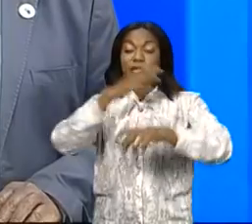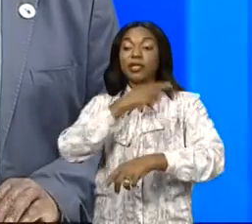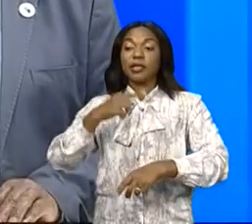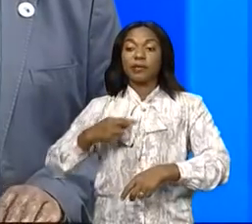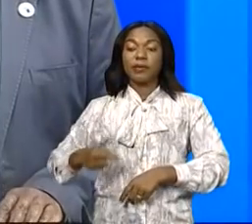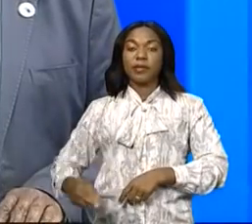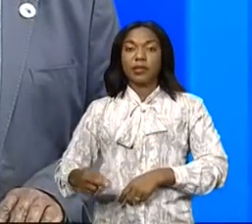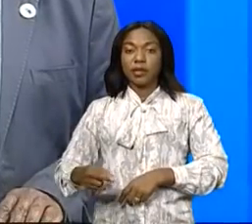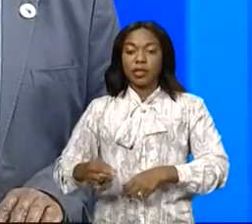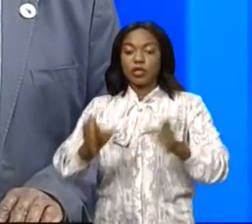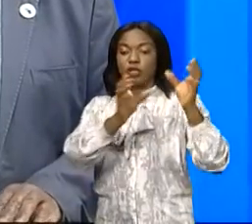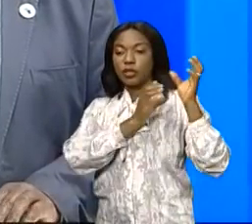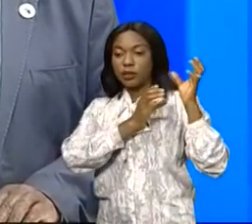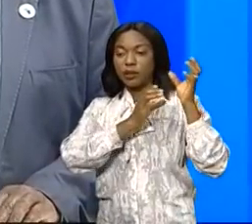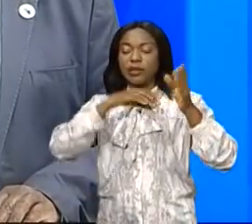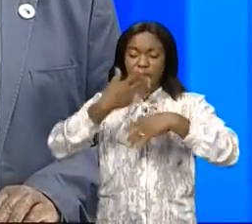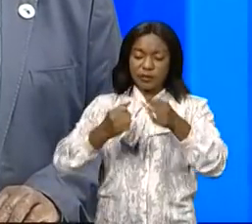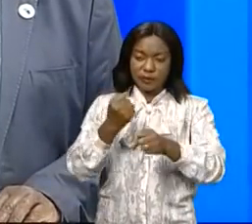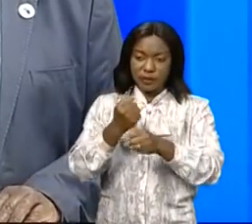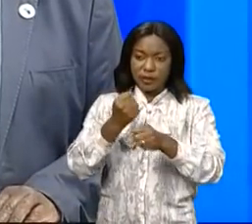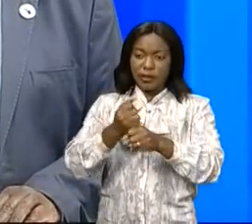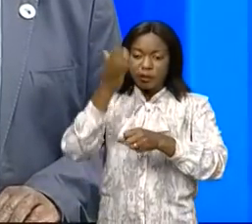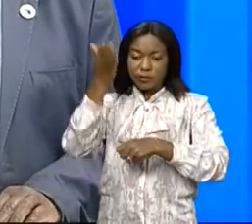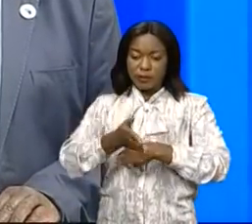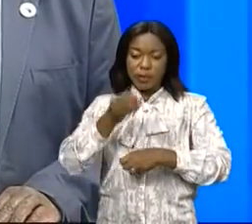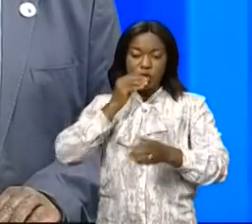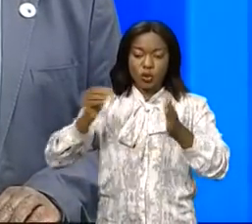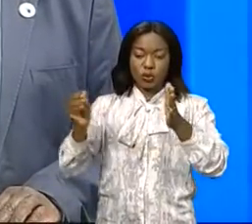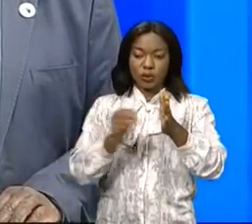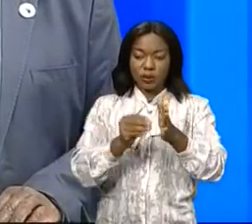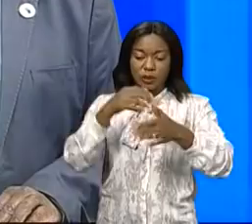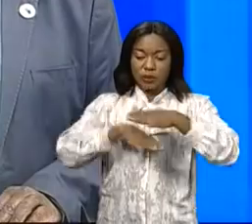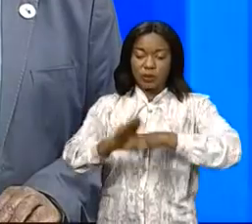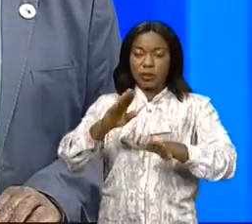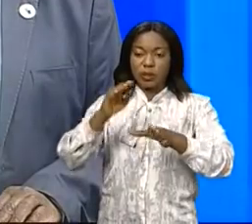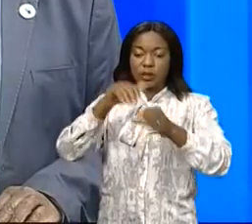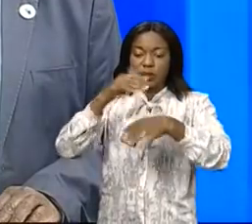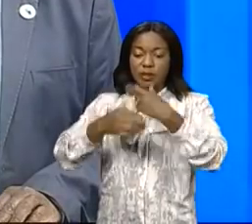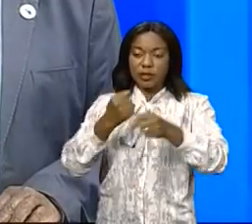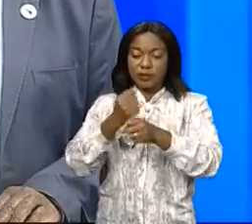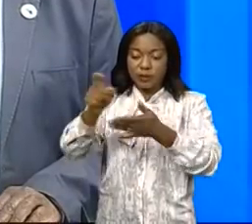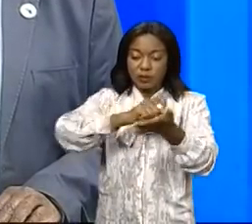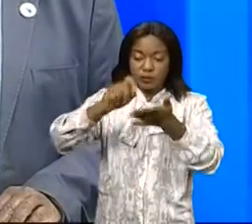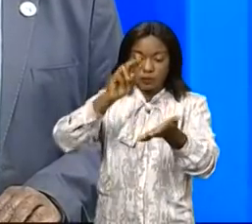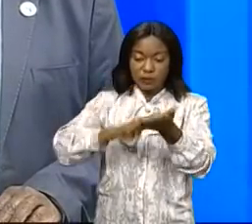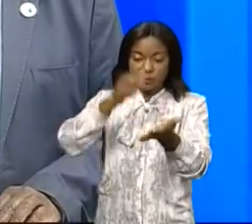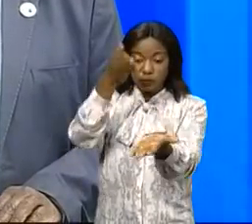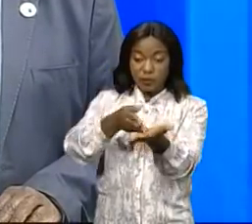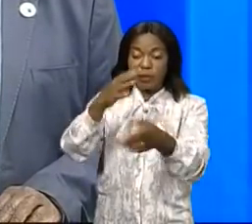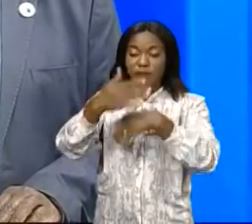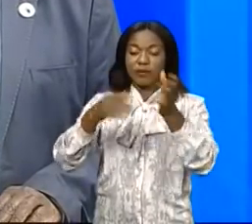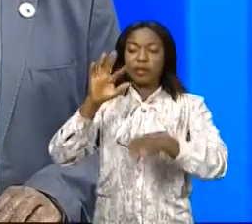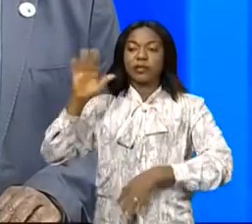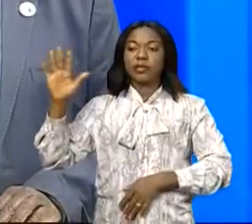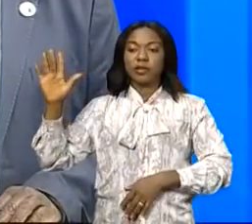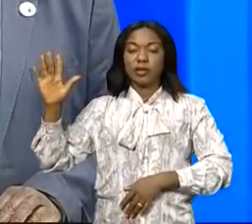de la République, est chargé de l'exécution de la présente ordonnance, qui entre en vigueur à la date de sa signature, faite à